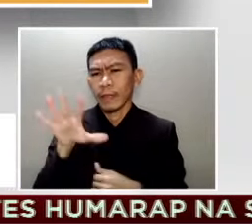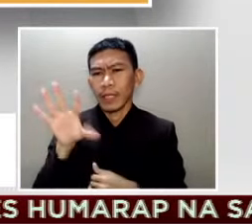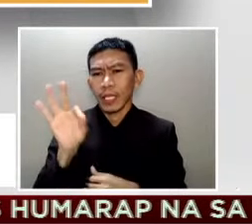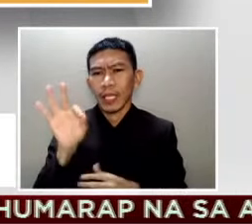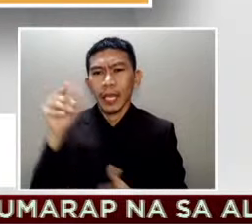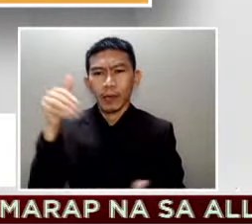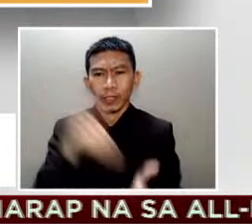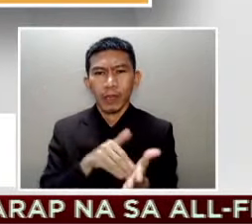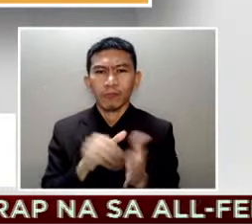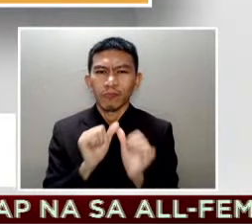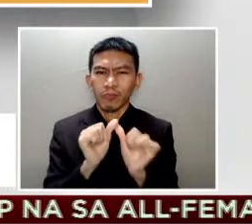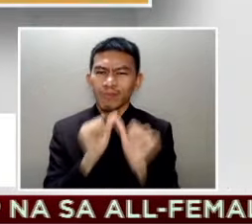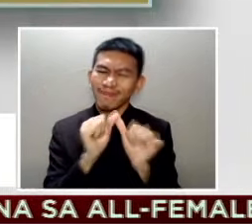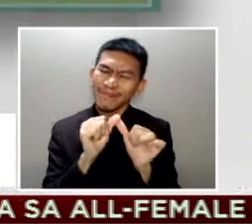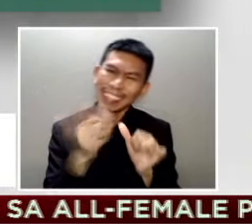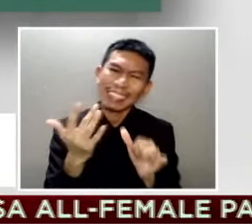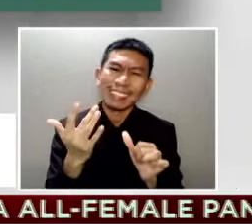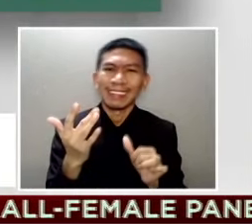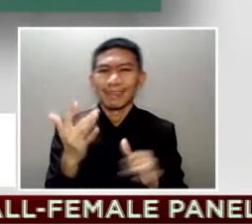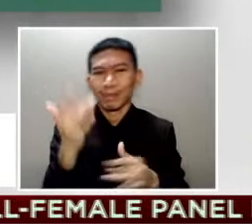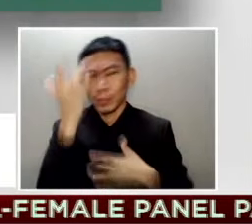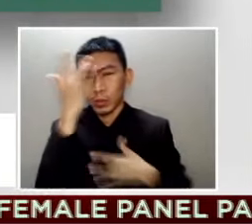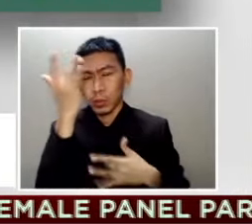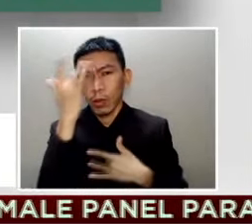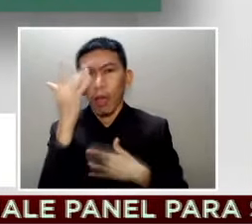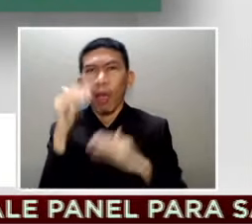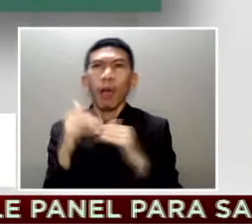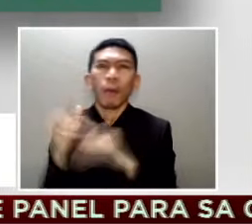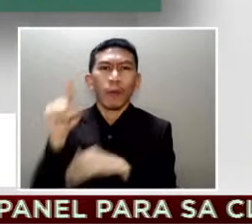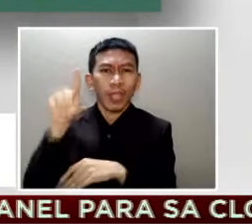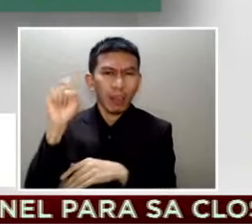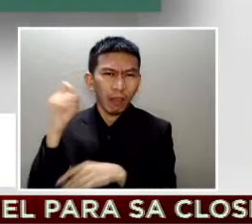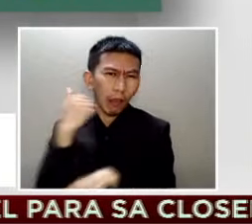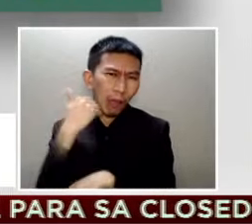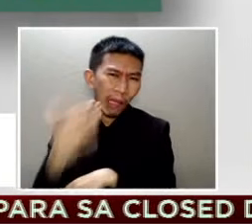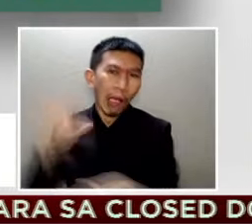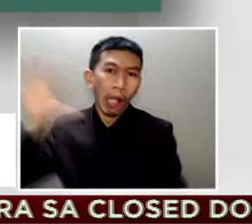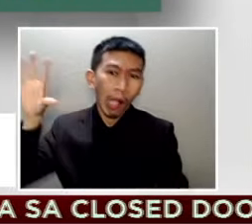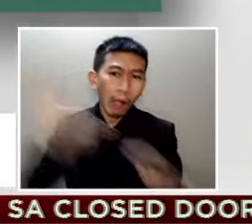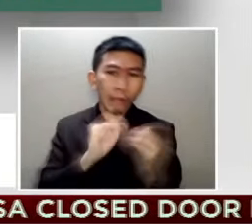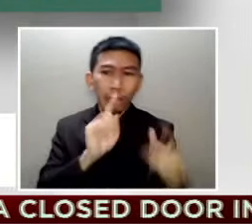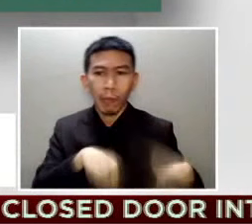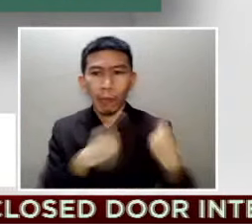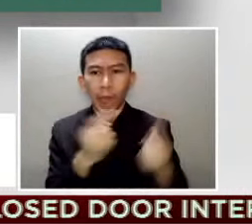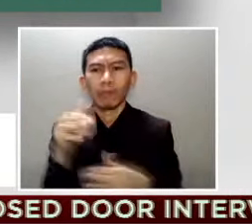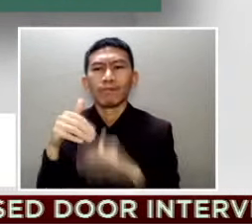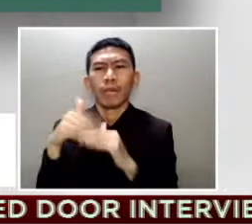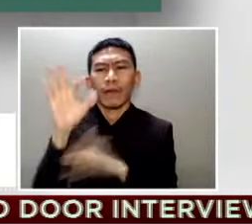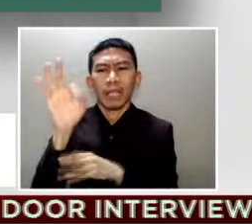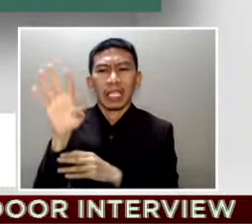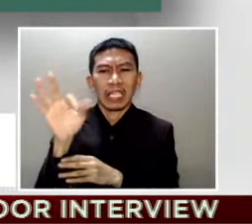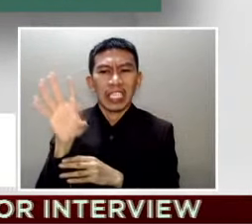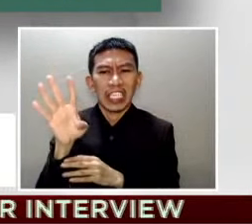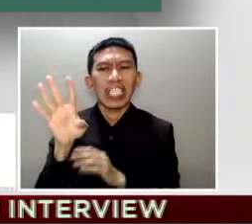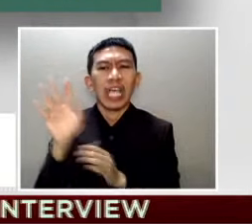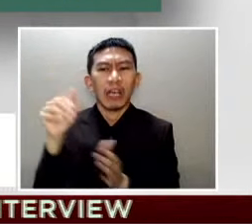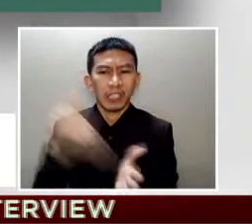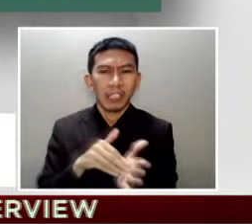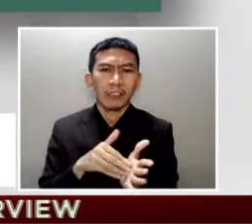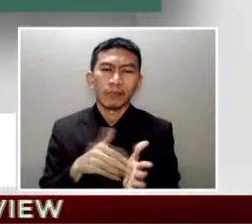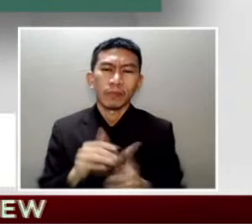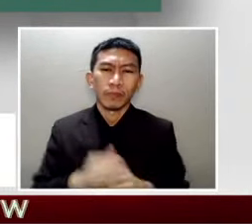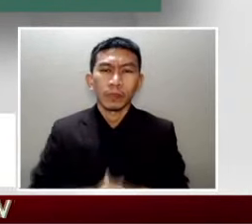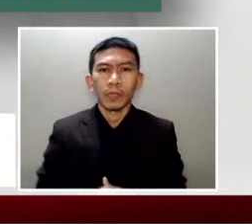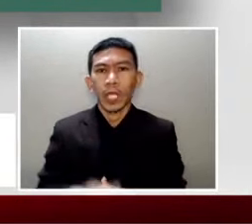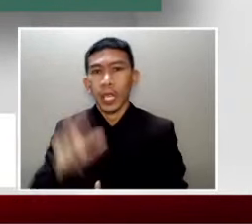cases. May maygit isandaan man ang namatay para sa halos 19,000 na kabuang bilang. Habang may halos 3,000